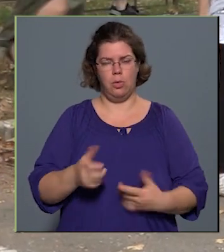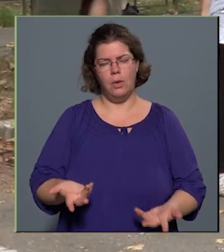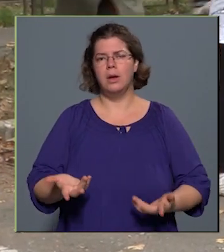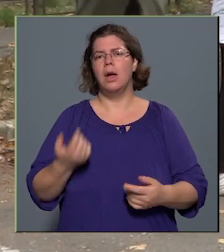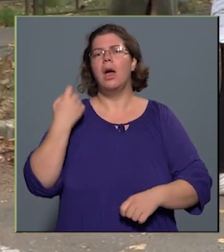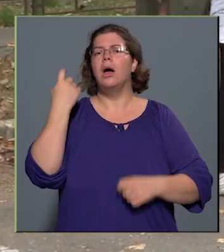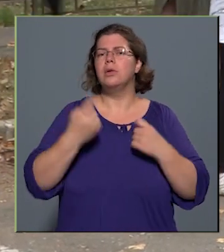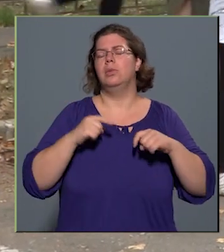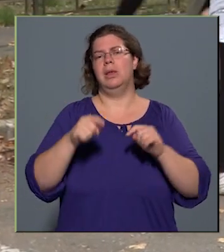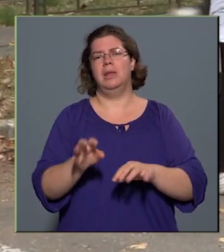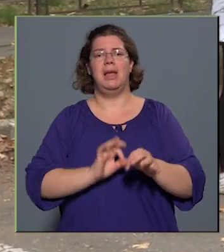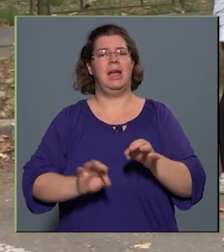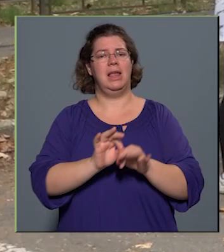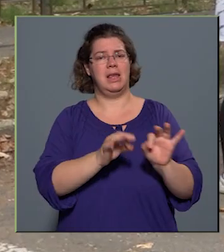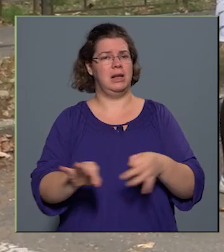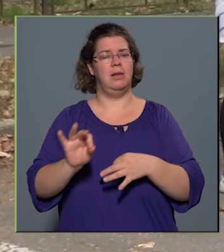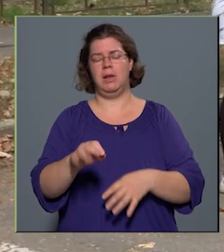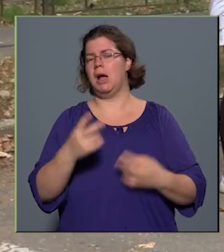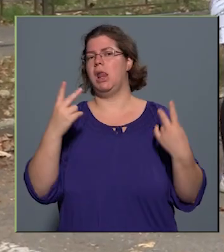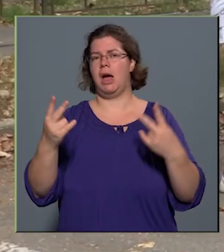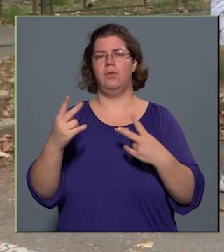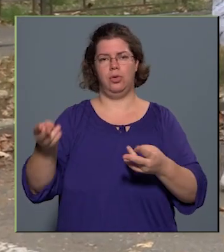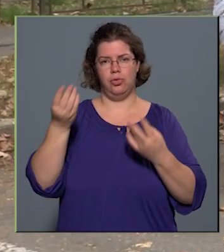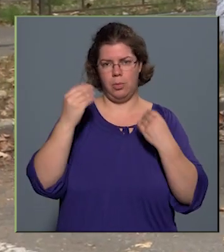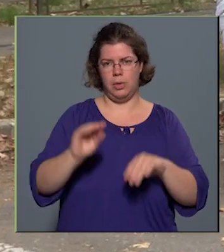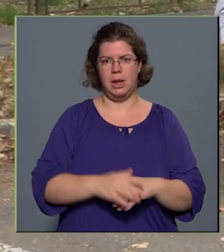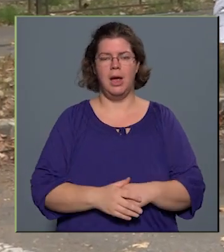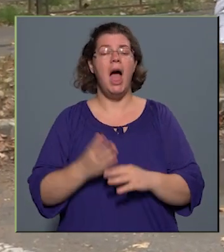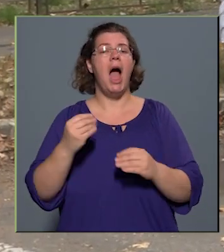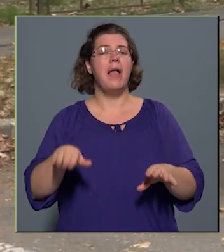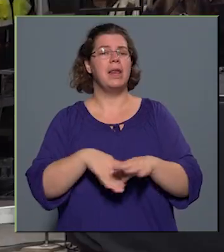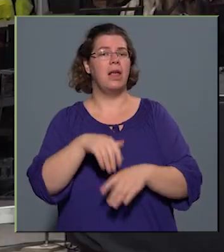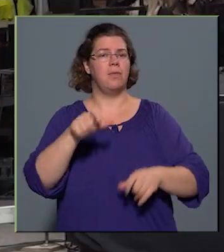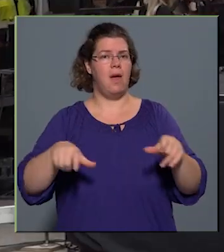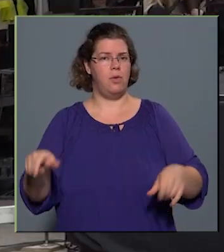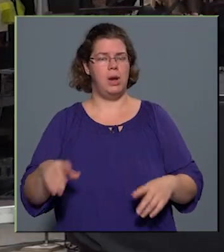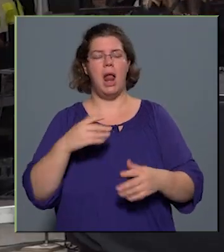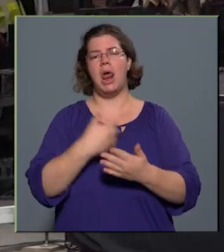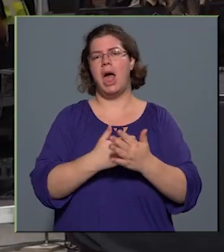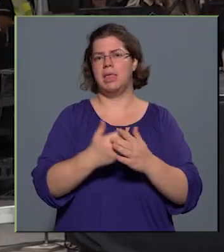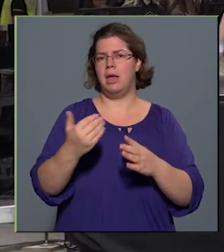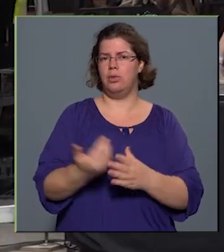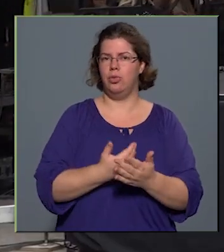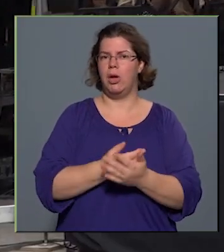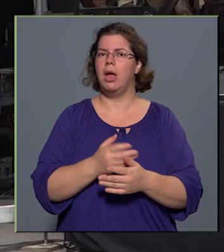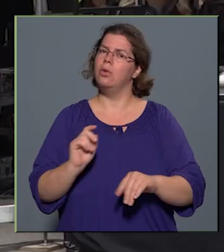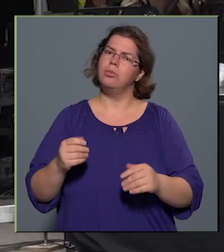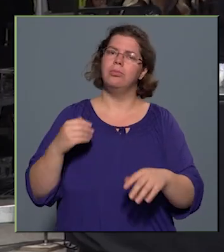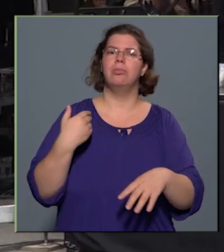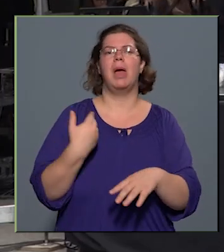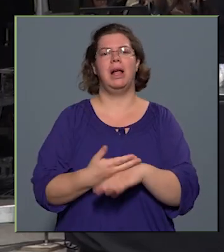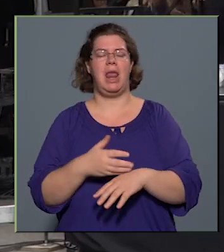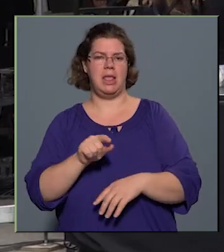rendezvénynek ez az egyik legfontosabb üzenetem. Hány résztvevőre lenne szükség, hogy a kitűzött cél, az ultrahangkészülék, az meglegyen?